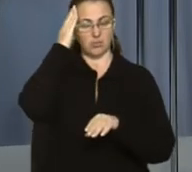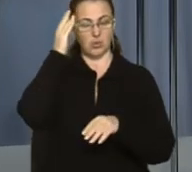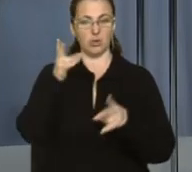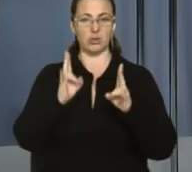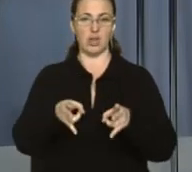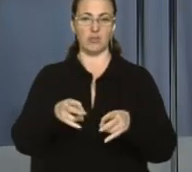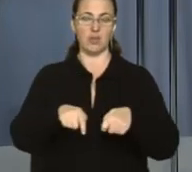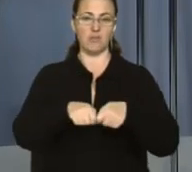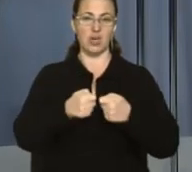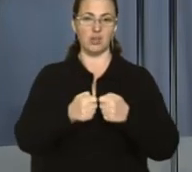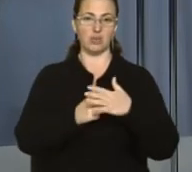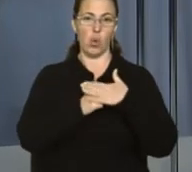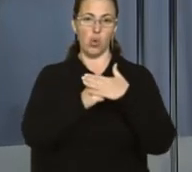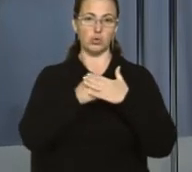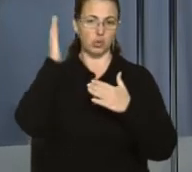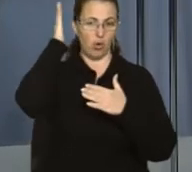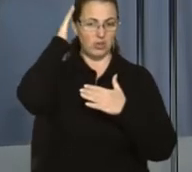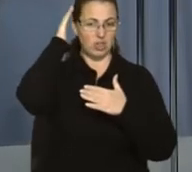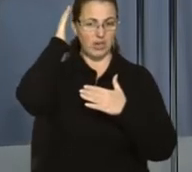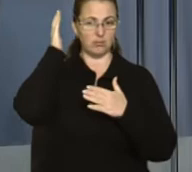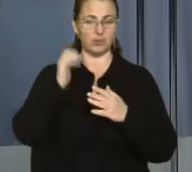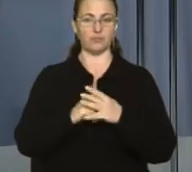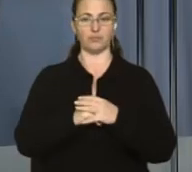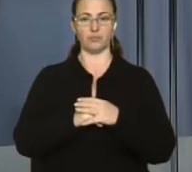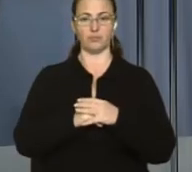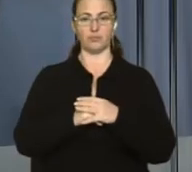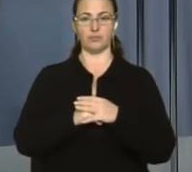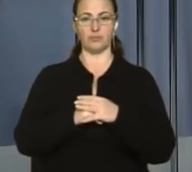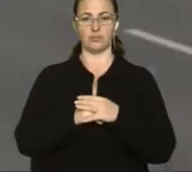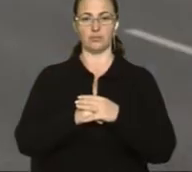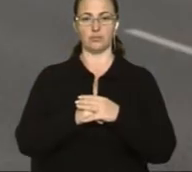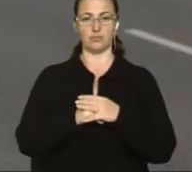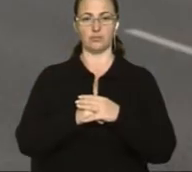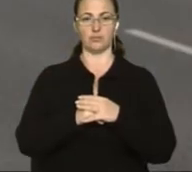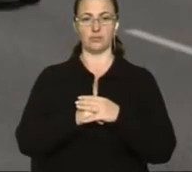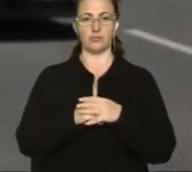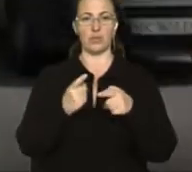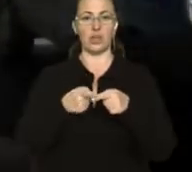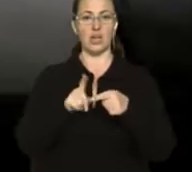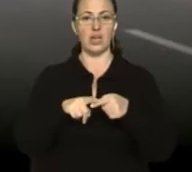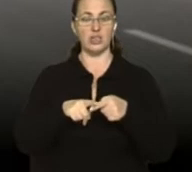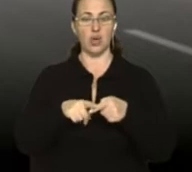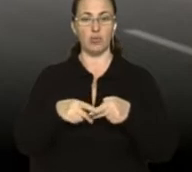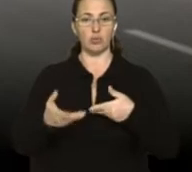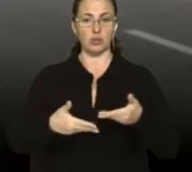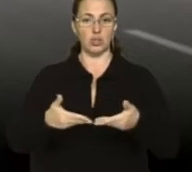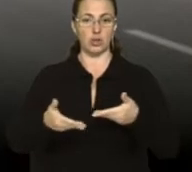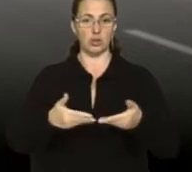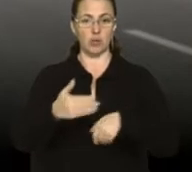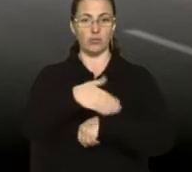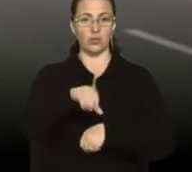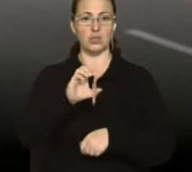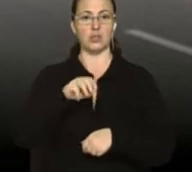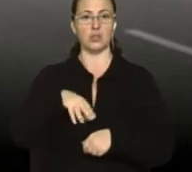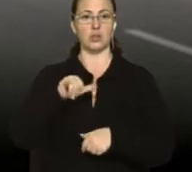та переломом основи черепа. Докладніше у сюжеті Іван Кедусько. Ось на цьому пішохідному переході на вулиці Стуса